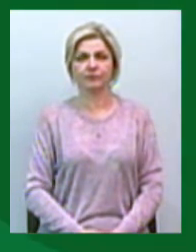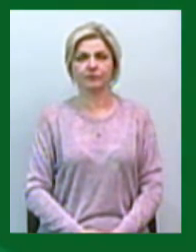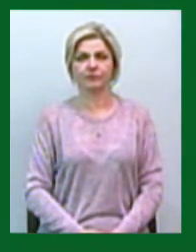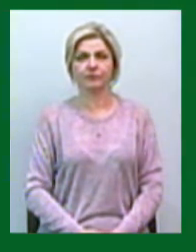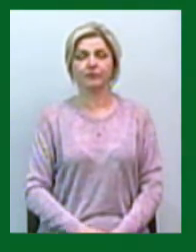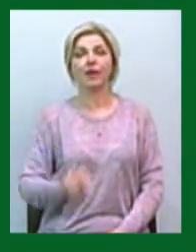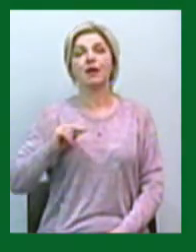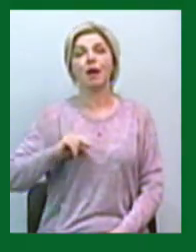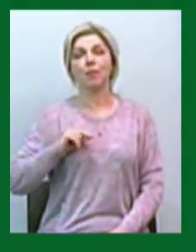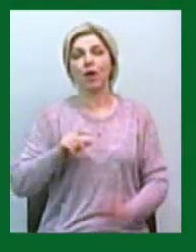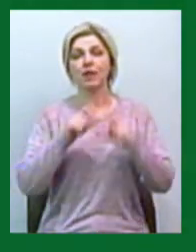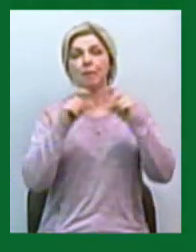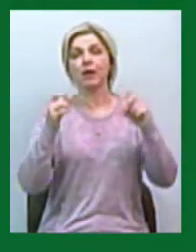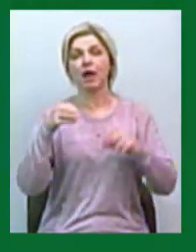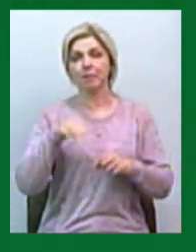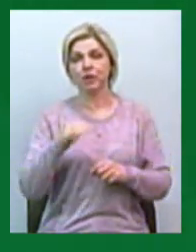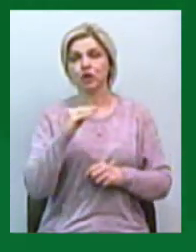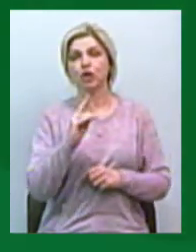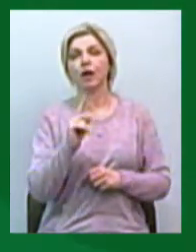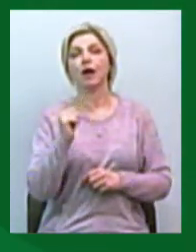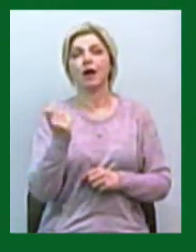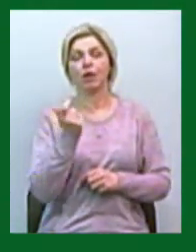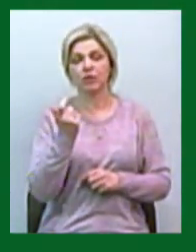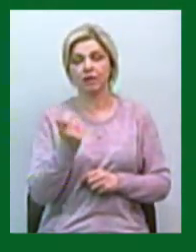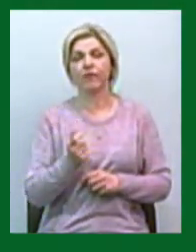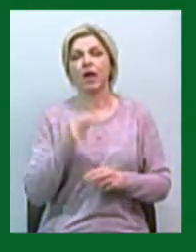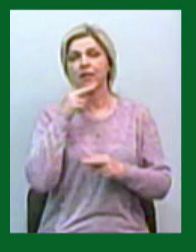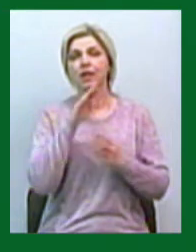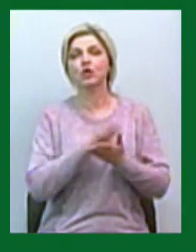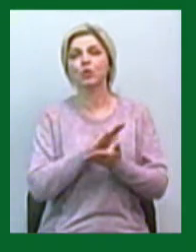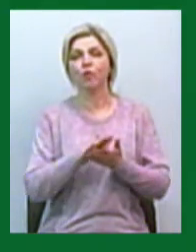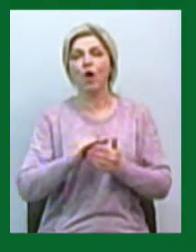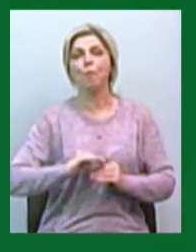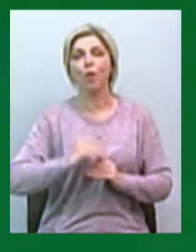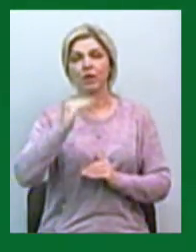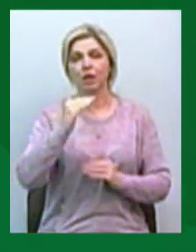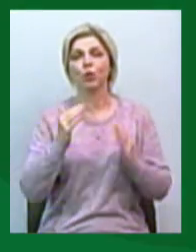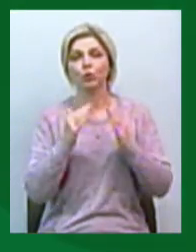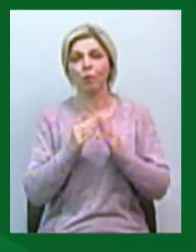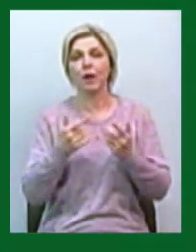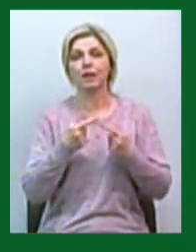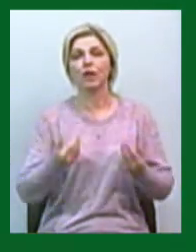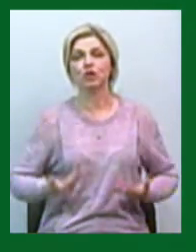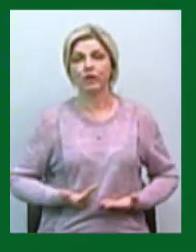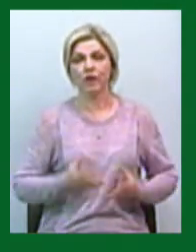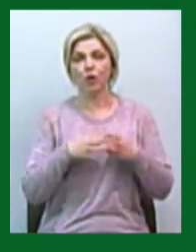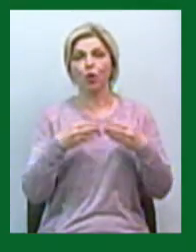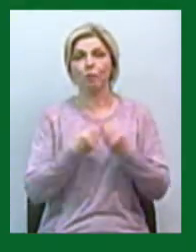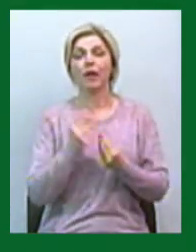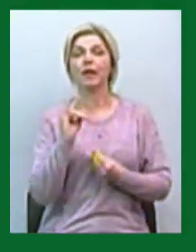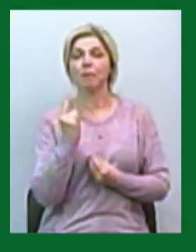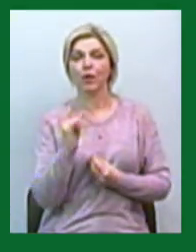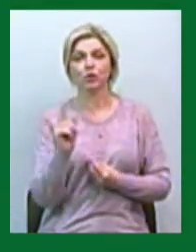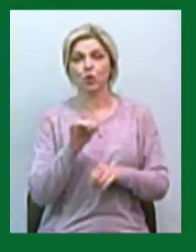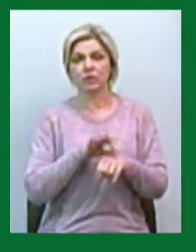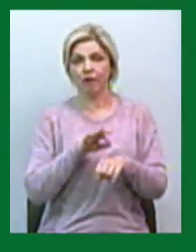Працівники департаменту житлово-комунального господарства продезінфікували під'їзди будинку, у якому мешкає родина дитини, що